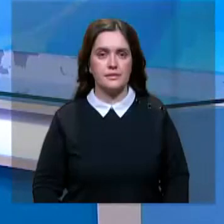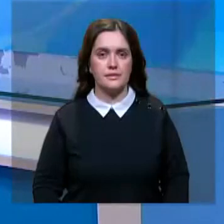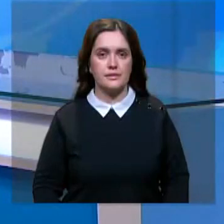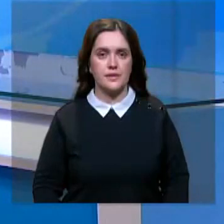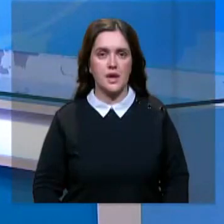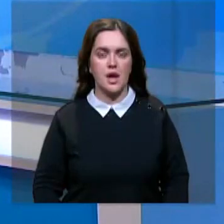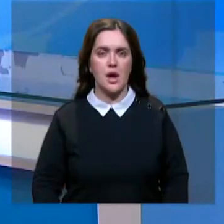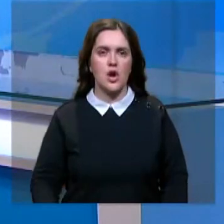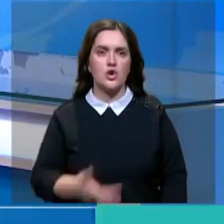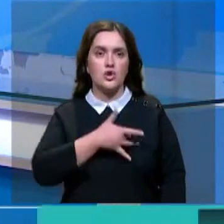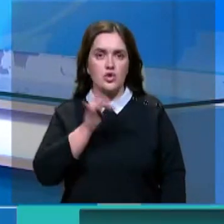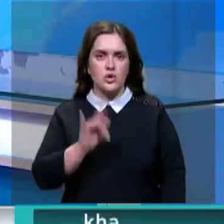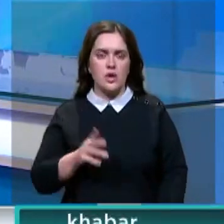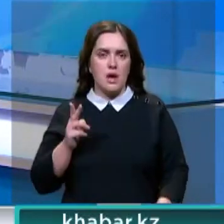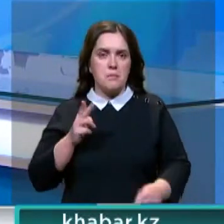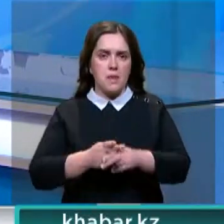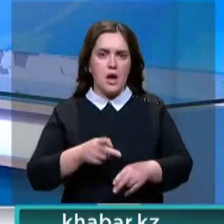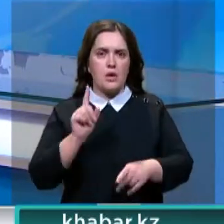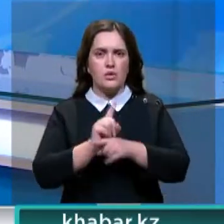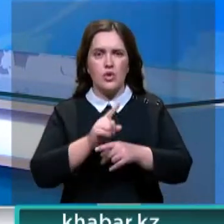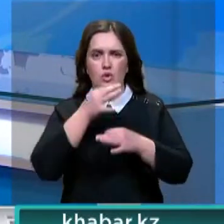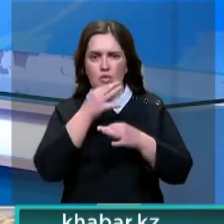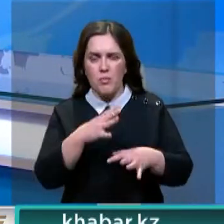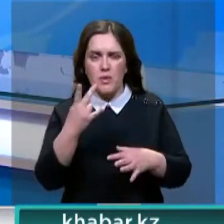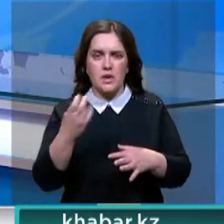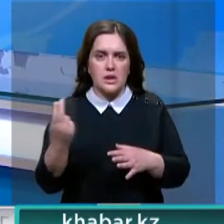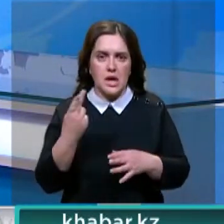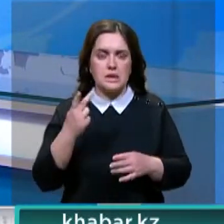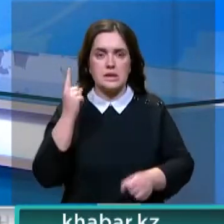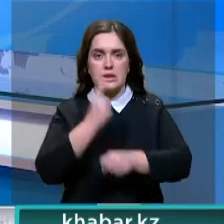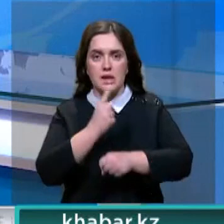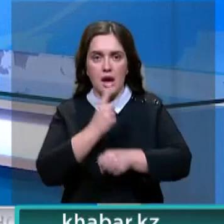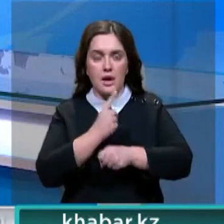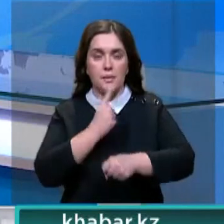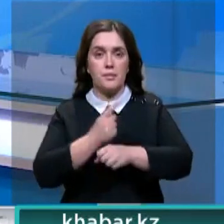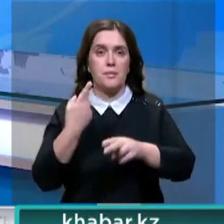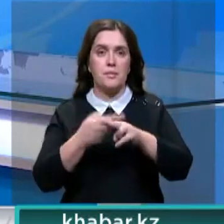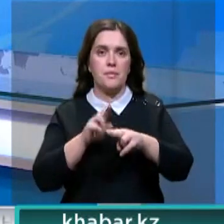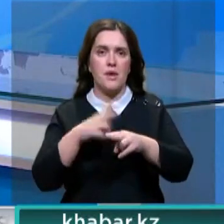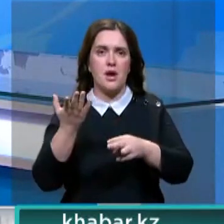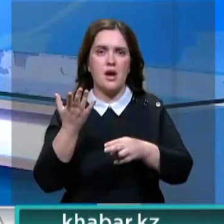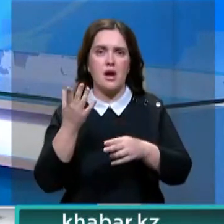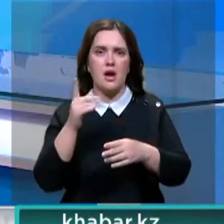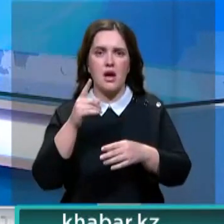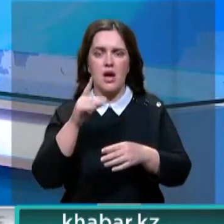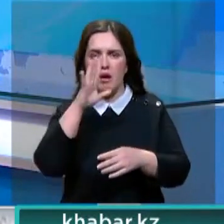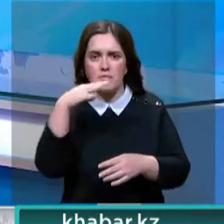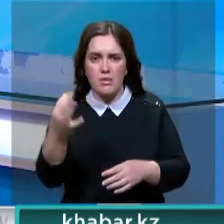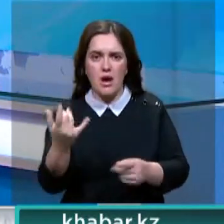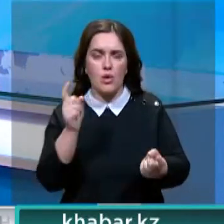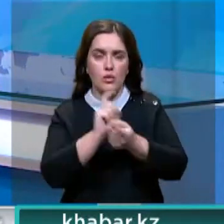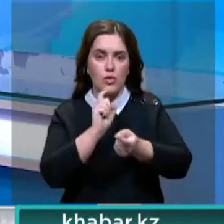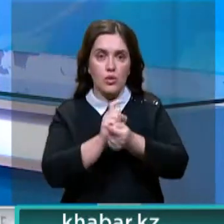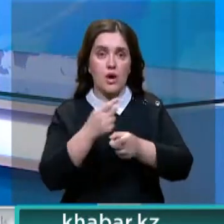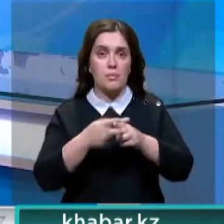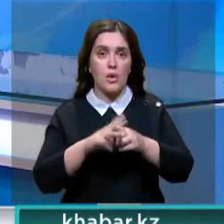Жестко пресекать дискриминацию по любым признакам призвал президент на расширенном заседании Совета Ассамблей народа Казахстана. Касым Жмар-Тукаев